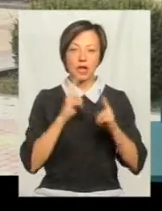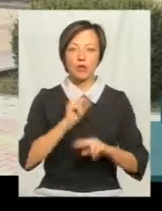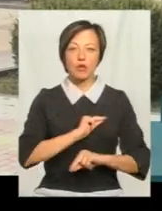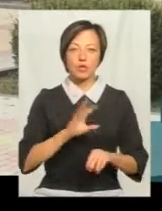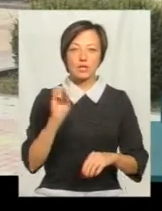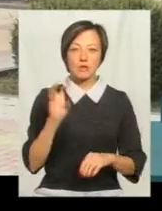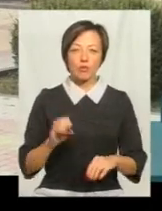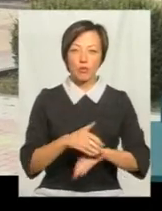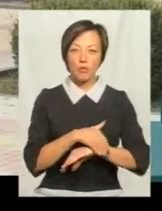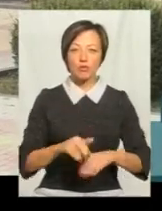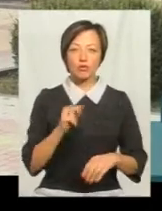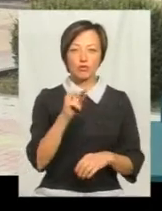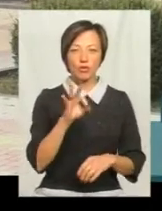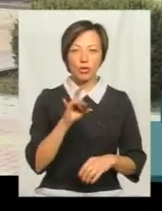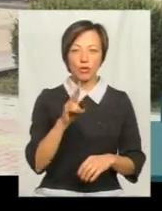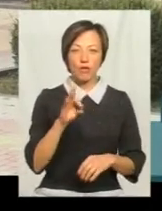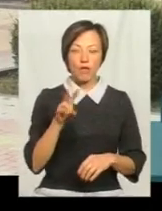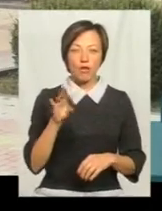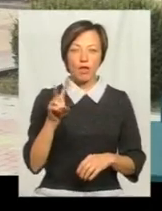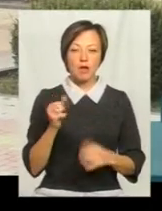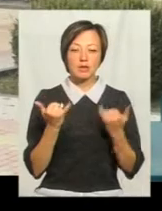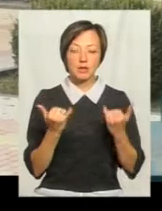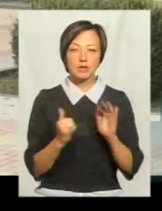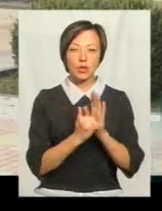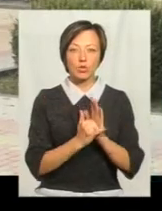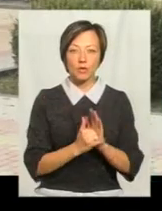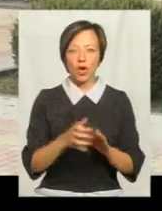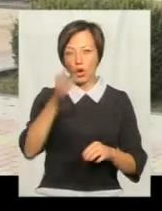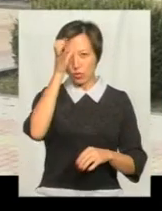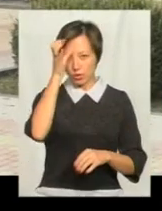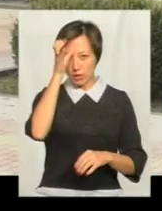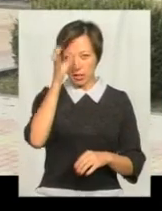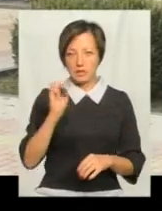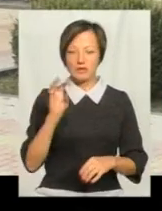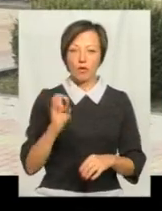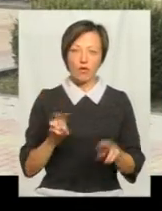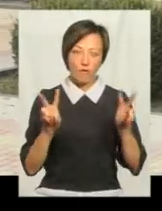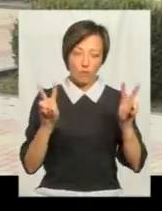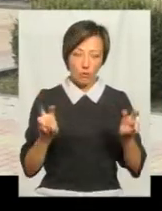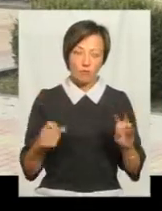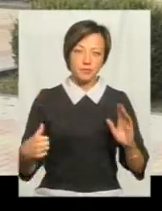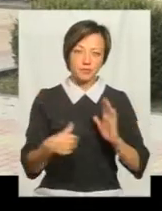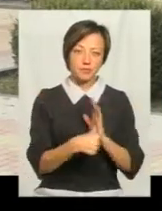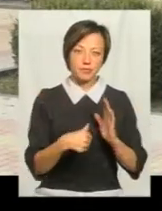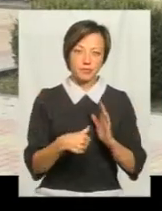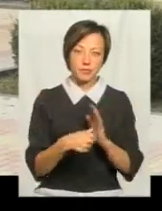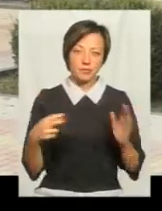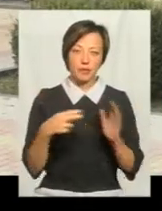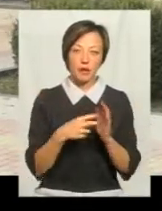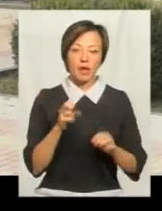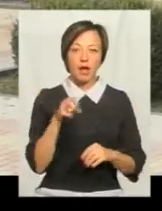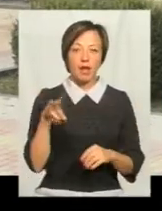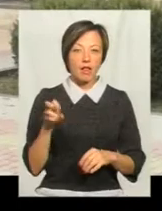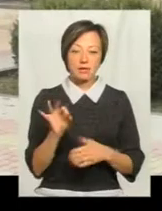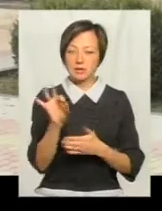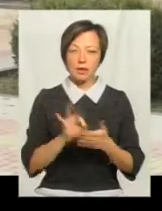світлофор по вулиці Чорновола. Наразі там встановлений так званий розумний світлофор, який вмикається при натисканні кнопки. Вимикається